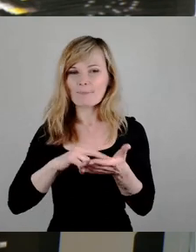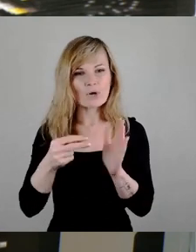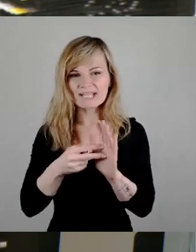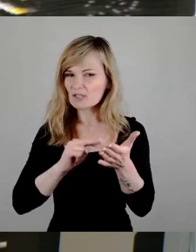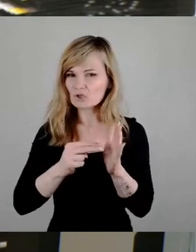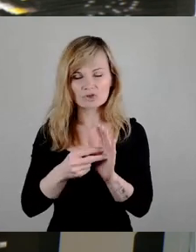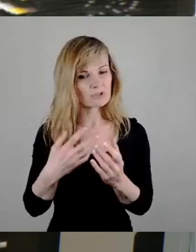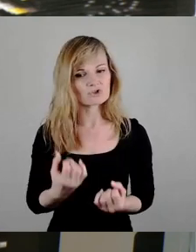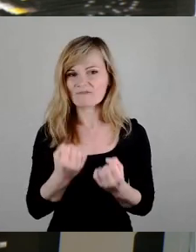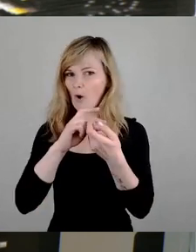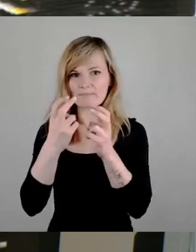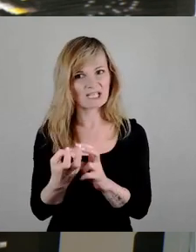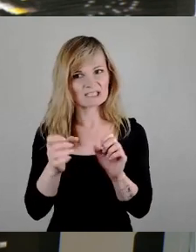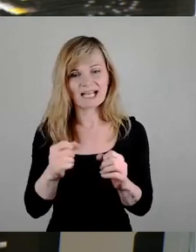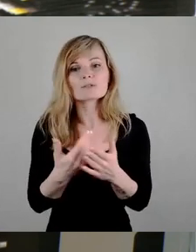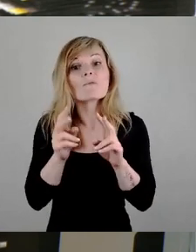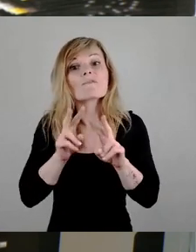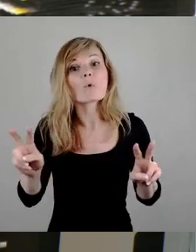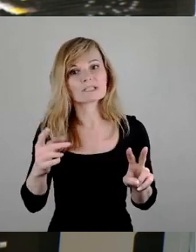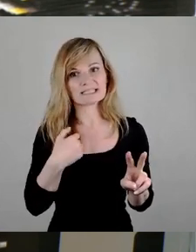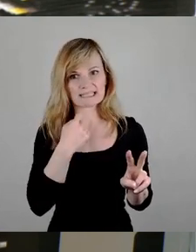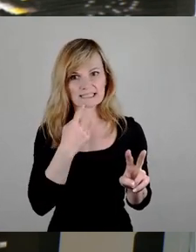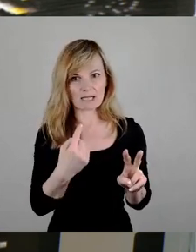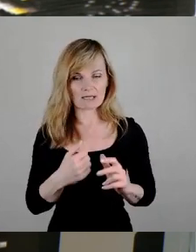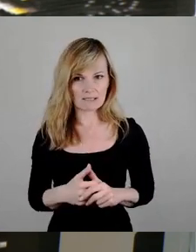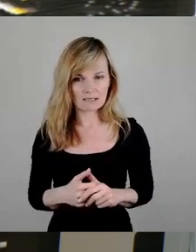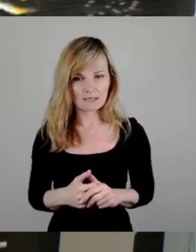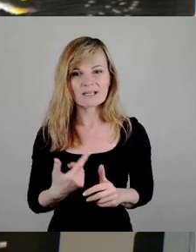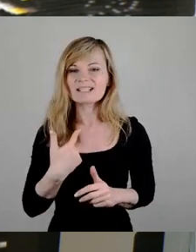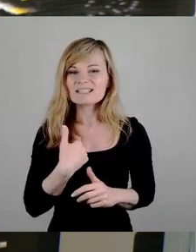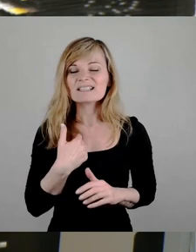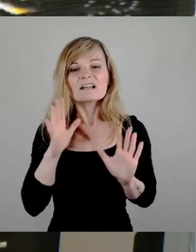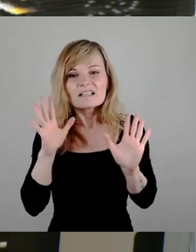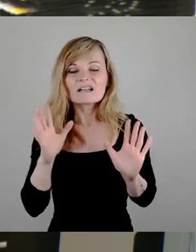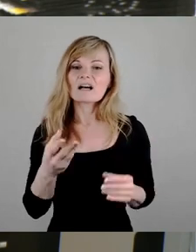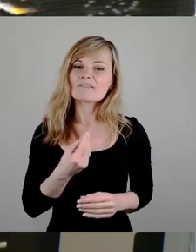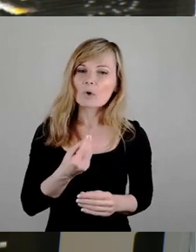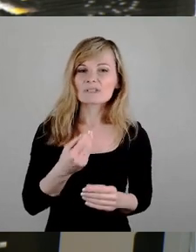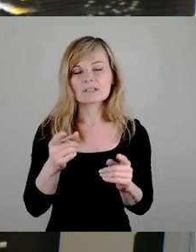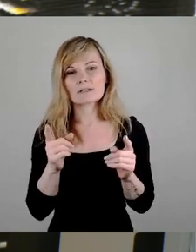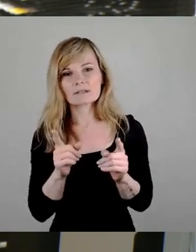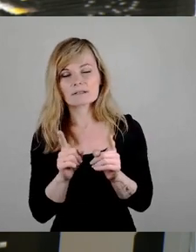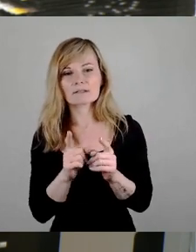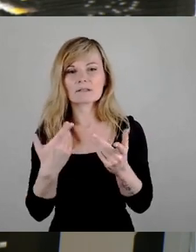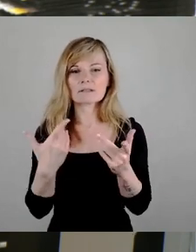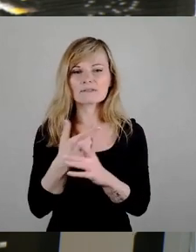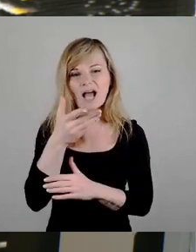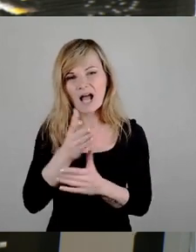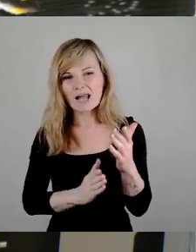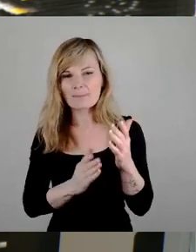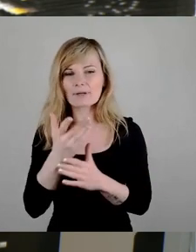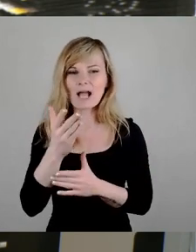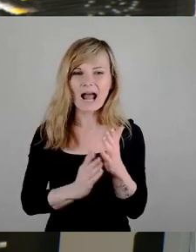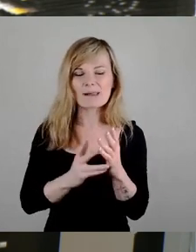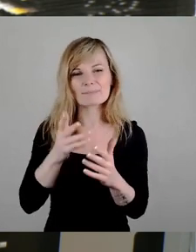durchsetzbar. Ich sage es mal vorsichtig. Also ich vermute, ich fürchte, wir haben da einen Pyrosieg irgendwie errungen. Irgendwie